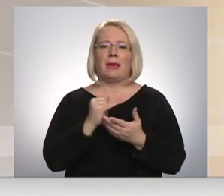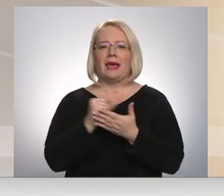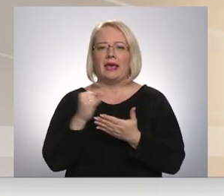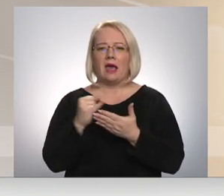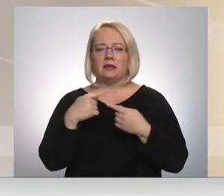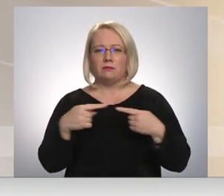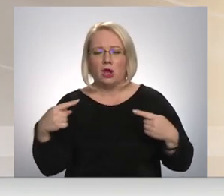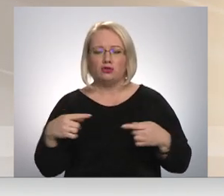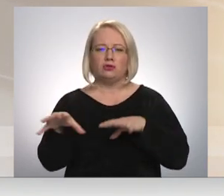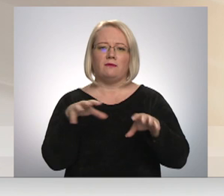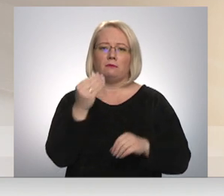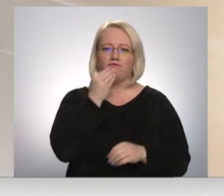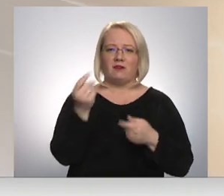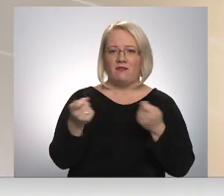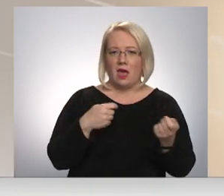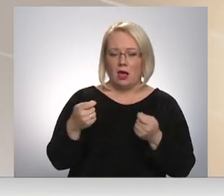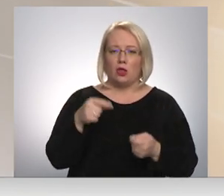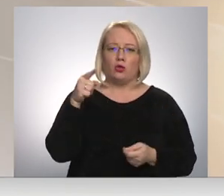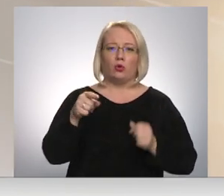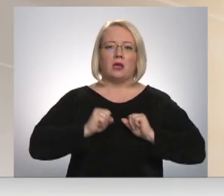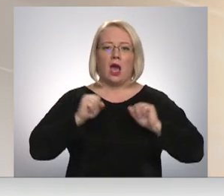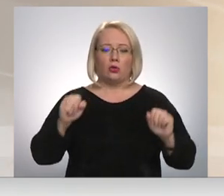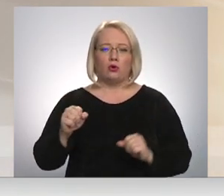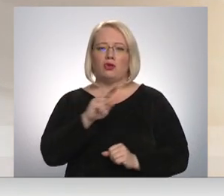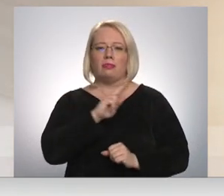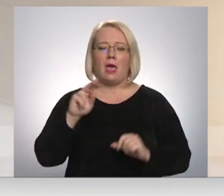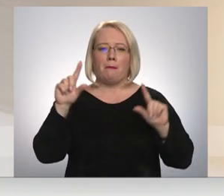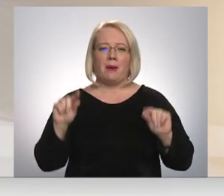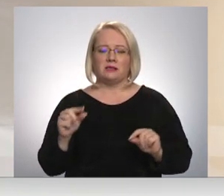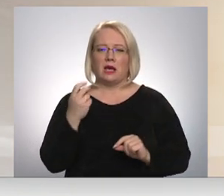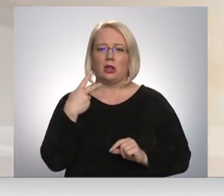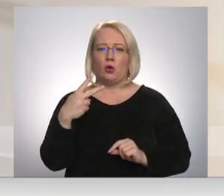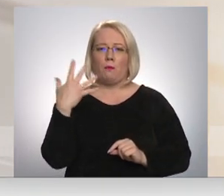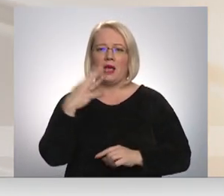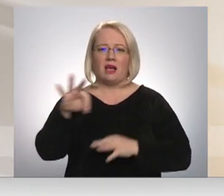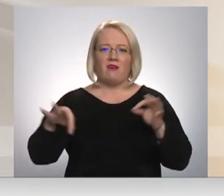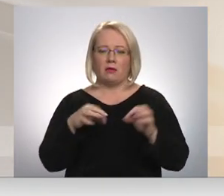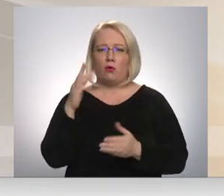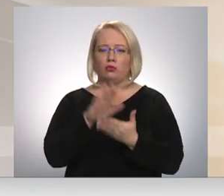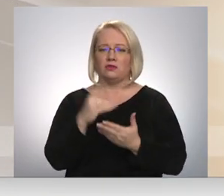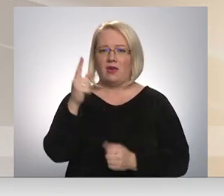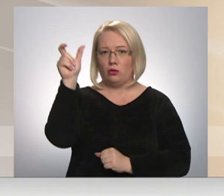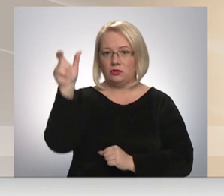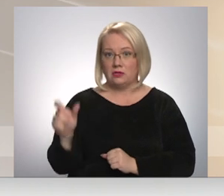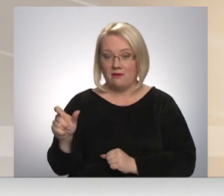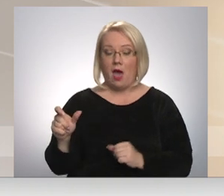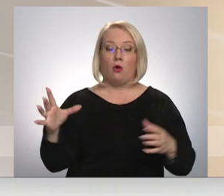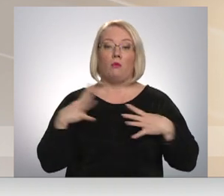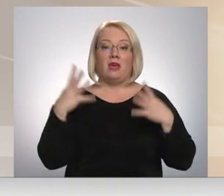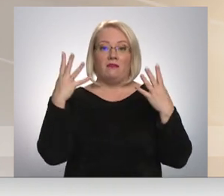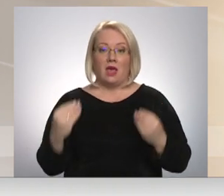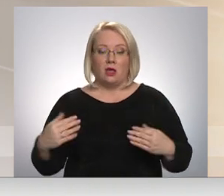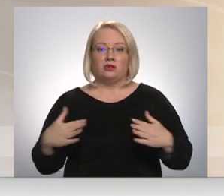preču, dzīvnieku barības veikali. Tā jūs jānodrošina ne mazāk kā 25 kvadrātmetri katram pircējiem. Brīvdienās un svētku dienās